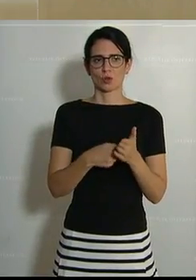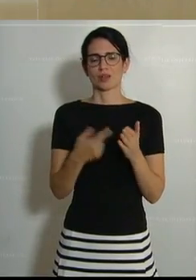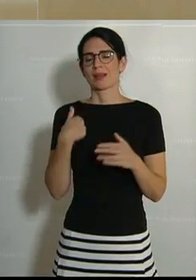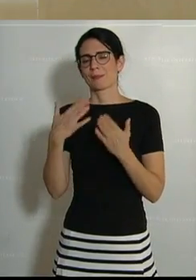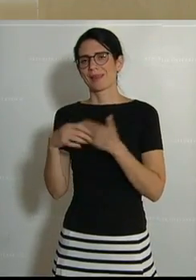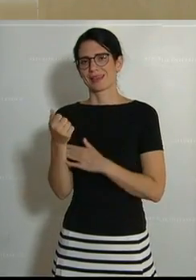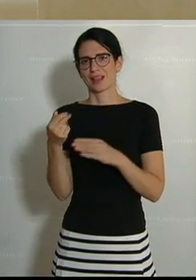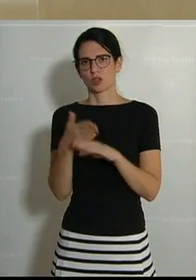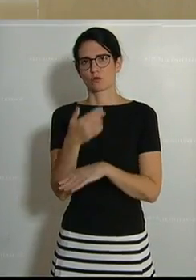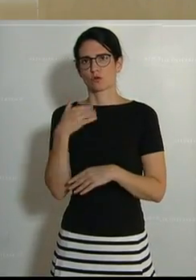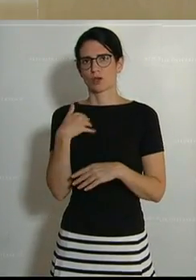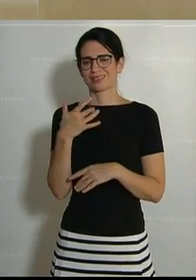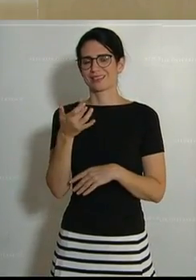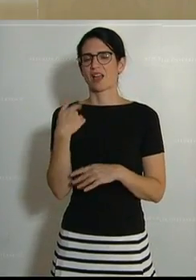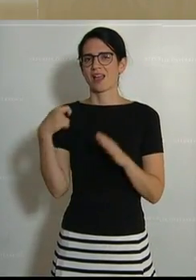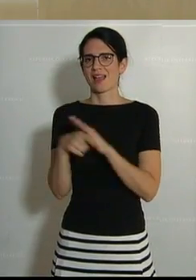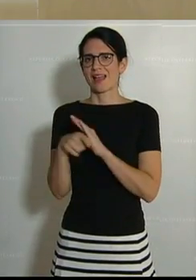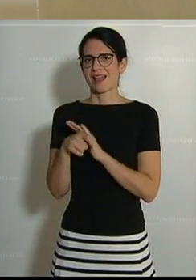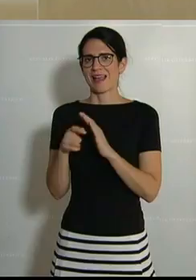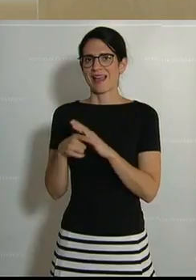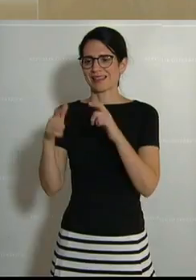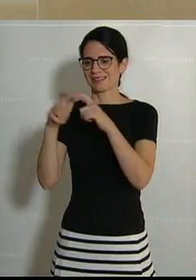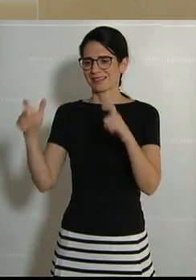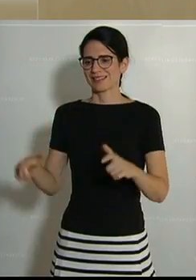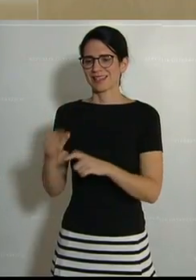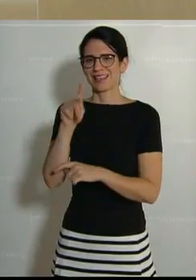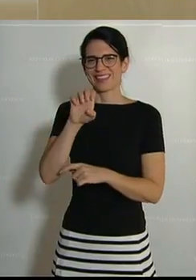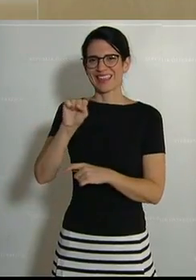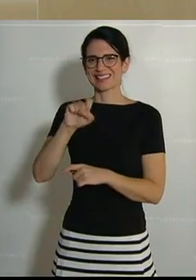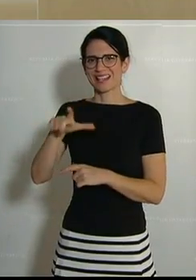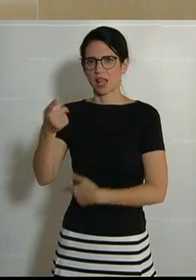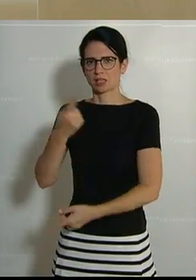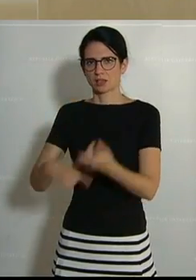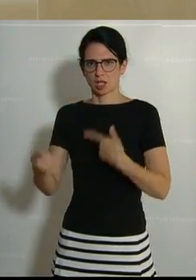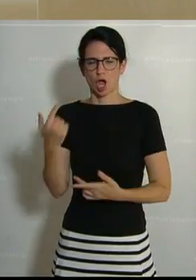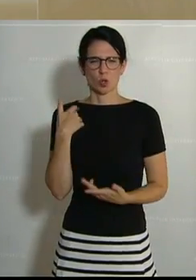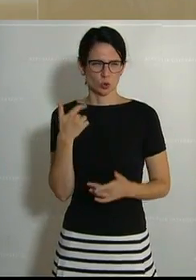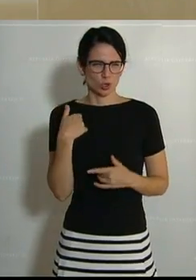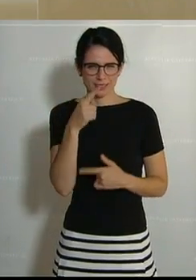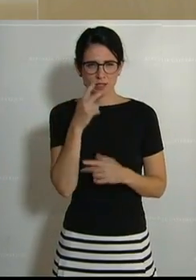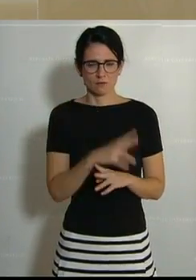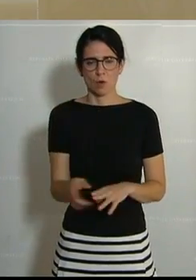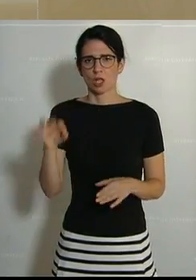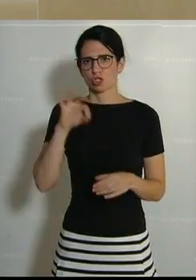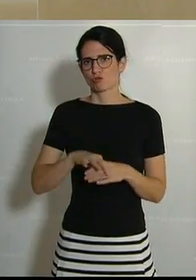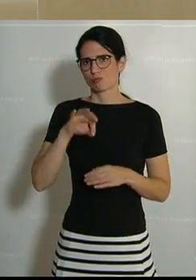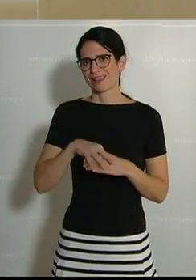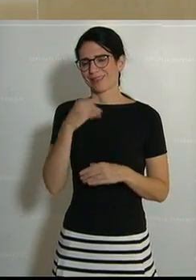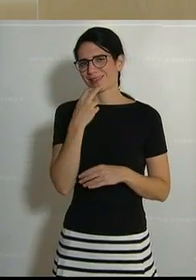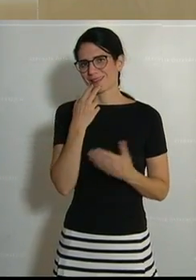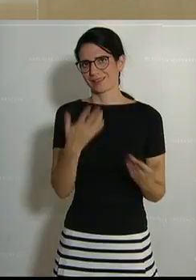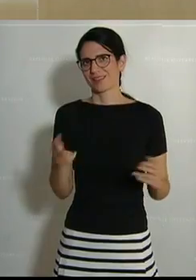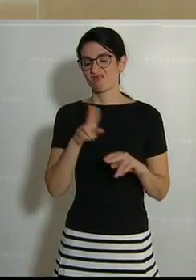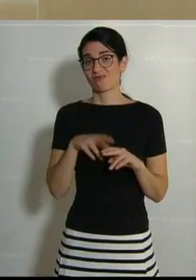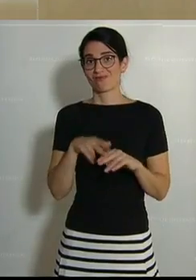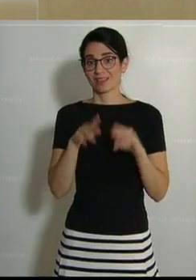mehr Geld für zum Beispiel Heizkesseltausch. Und natürlich ist das sinnvoll, weil was passiert? Dadurch sparen wir Energie ein. Wenn wir